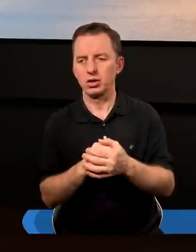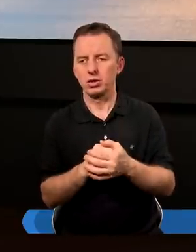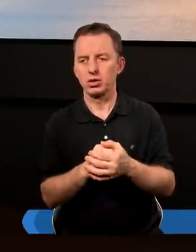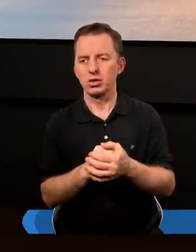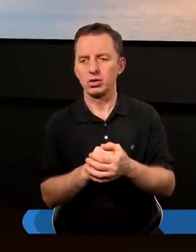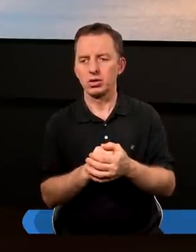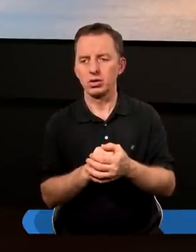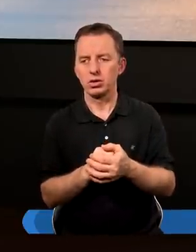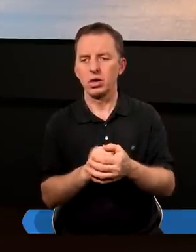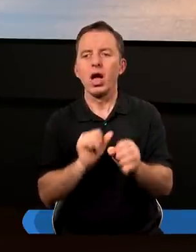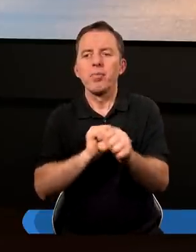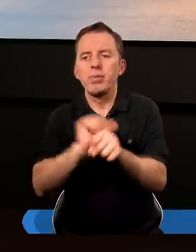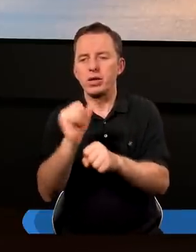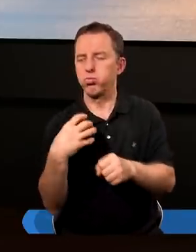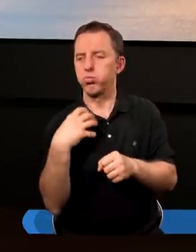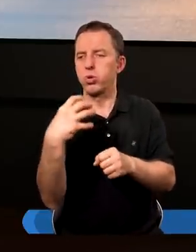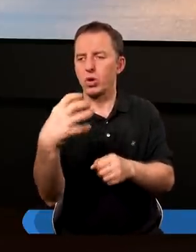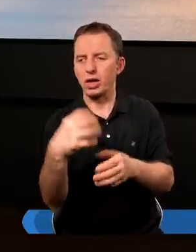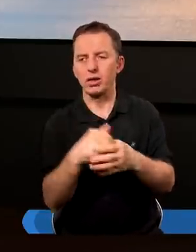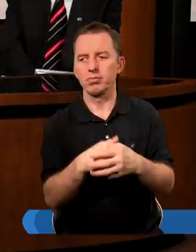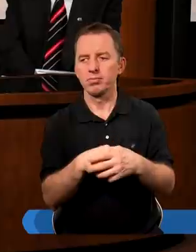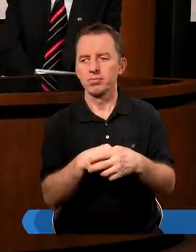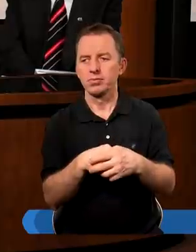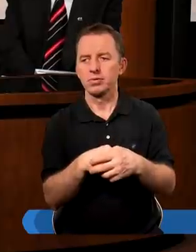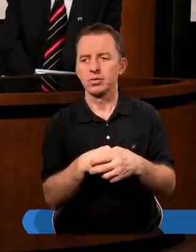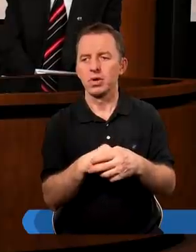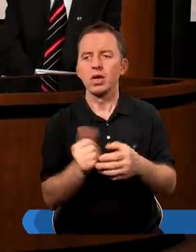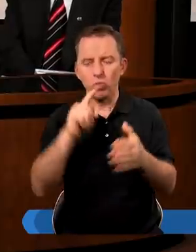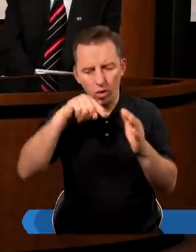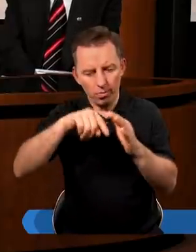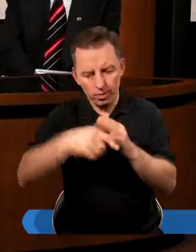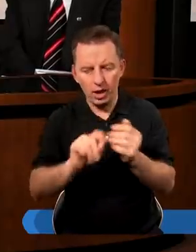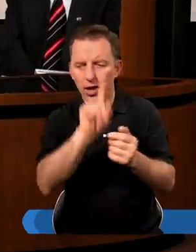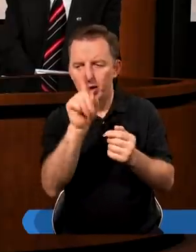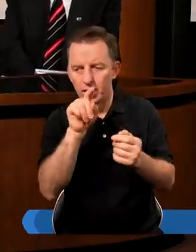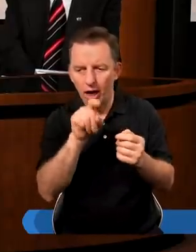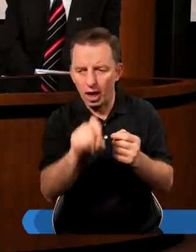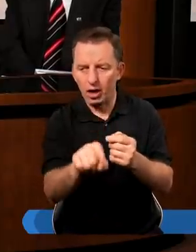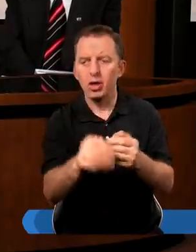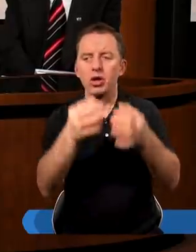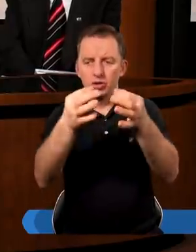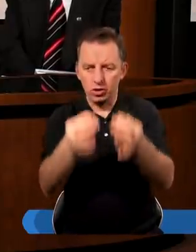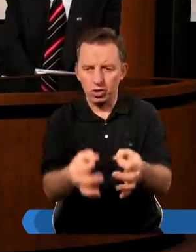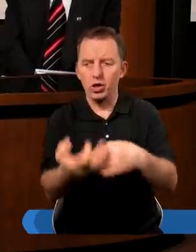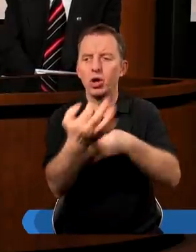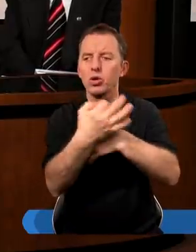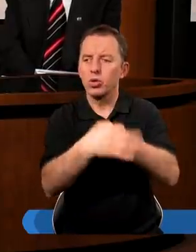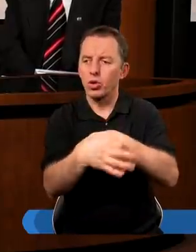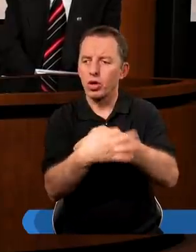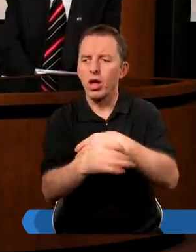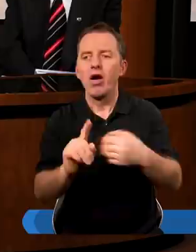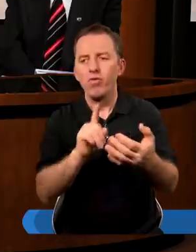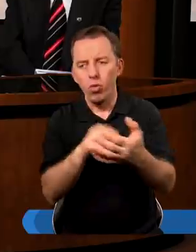być bogatym? Kiedy zgłębiałam zagadnienia z dzisiejszego studium,